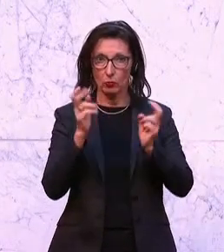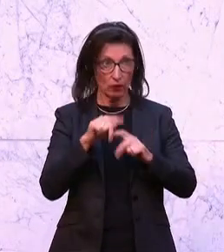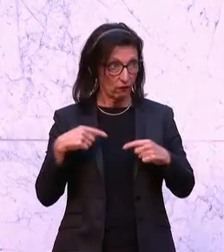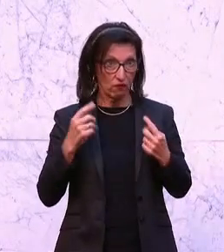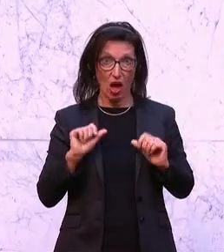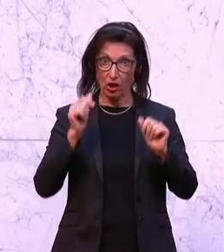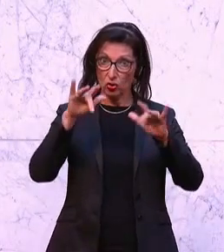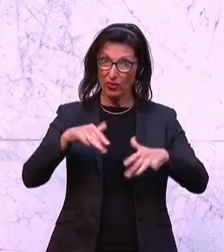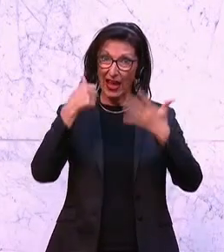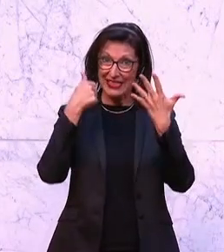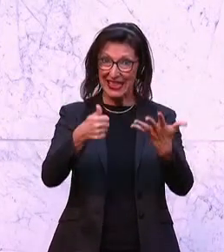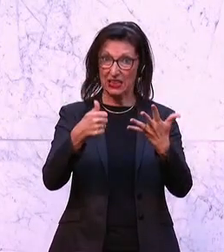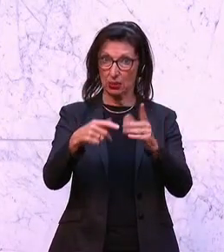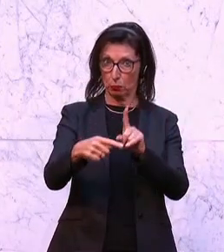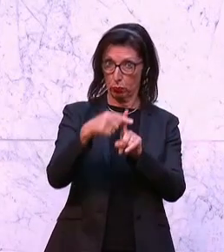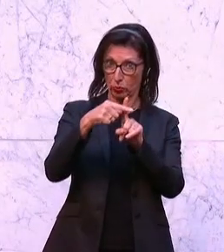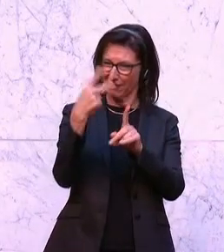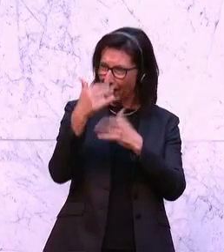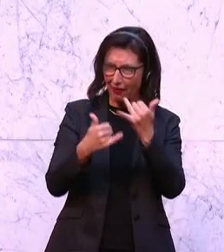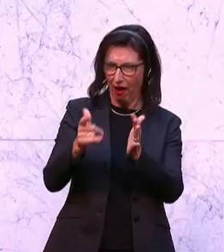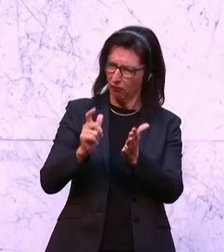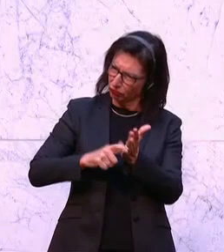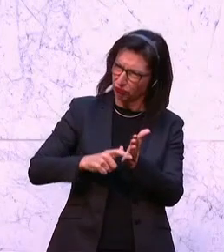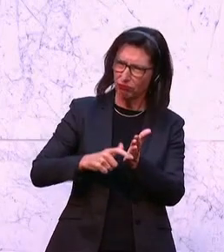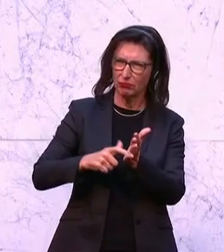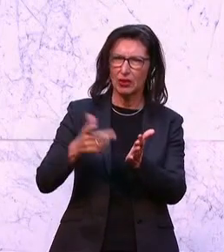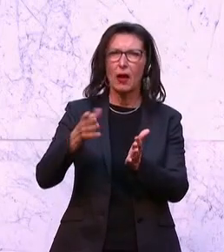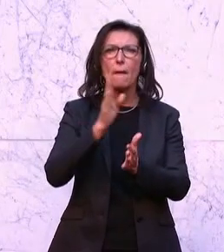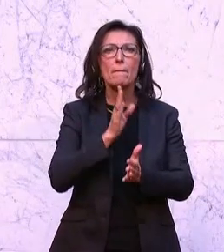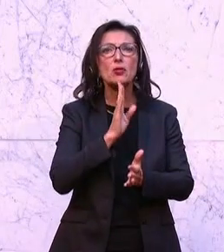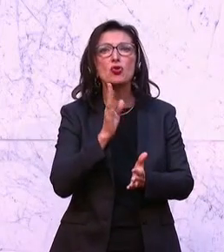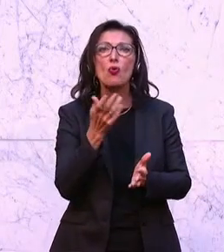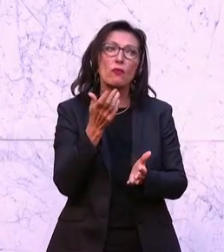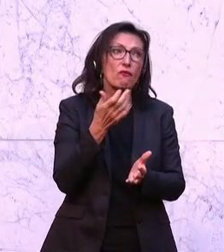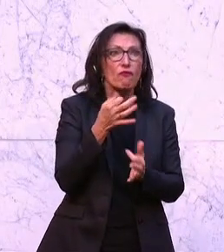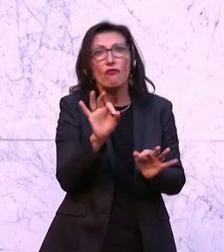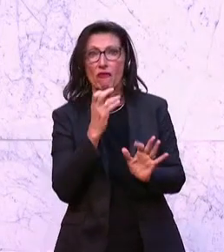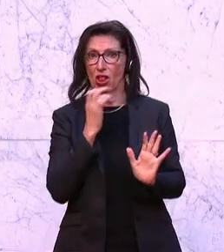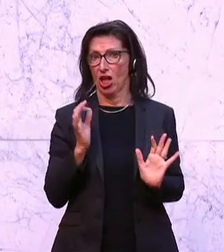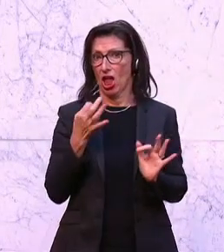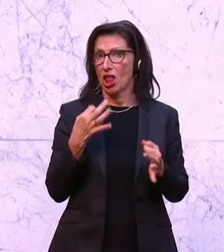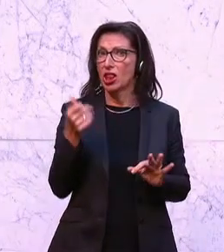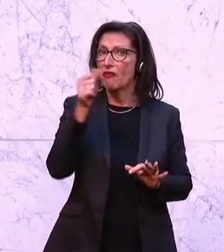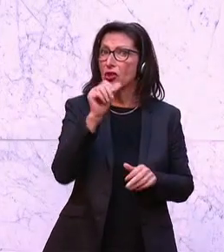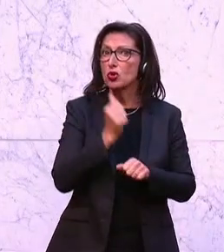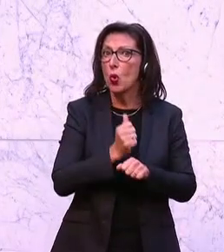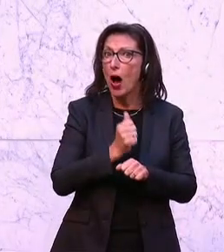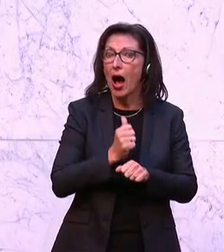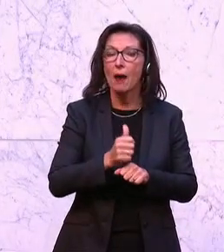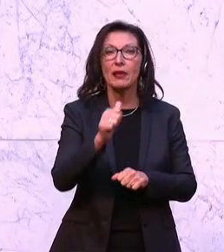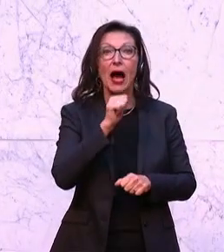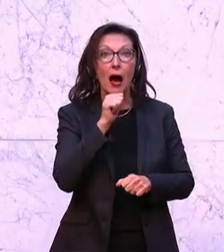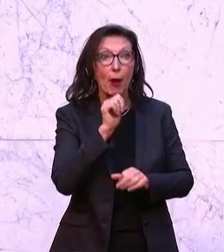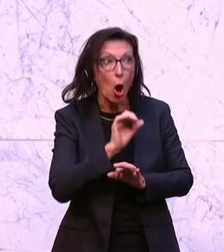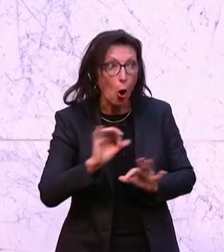die diese drei Jahre fordern, wo man in der Pension freiwillig, wer will, dazuarbeiten darf, aber nicht sozialversicherungstechnisch und